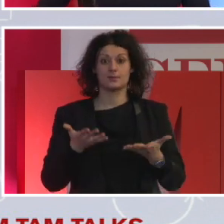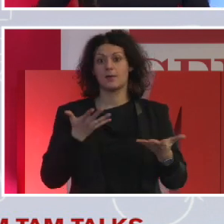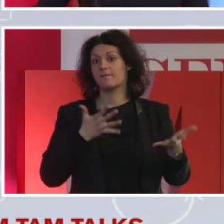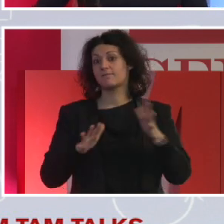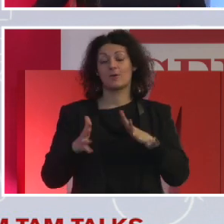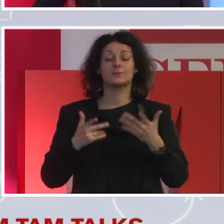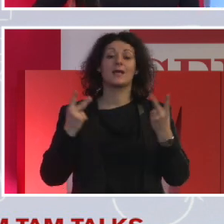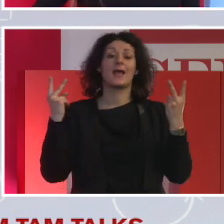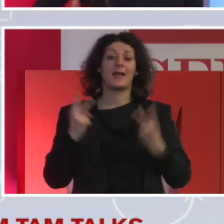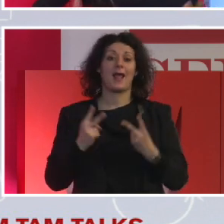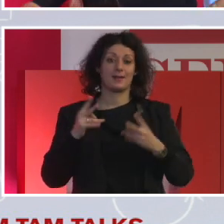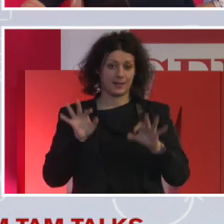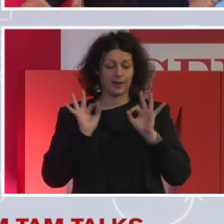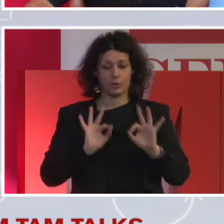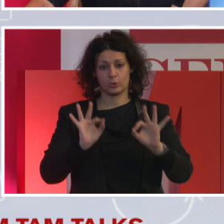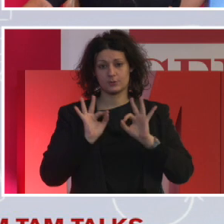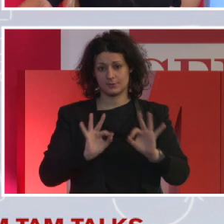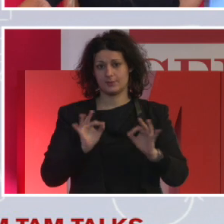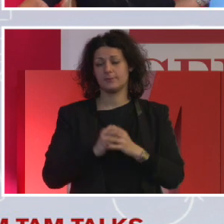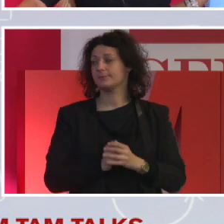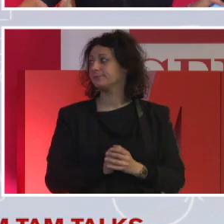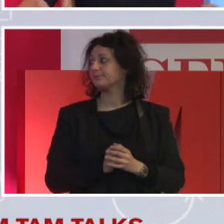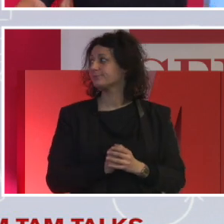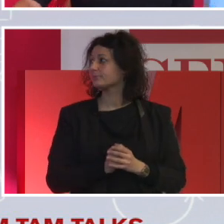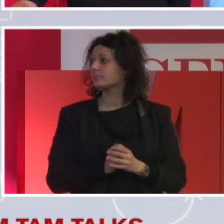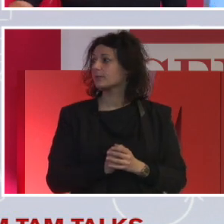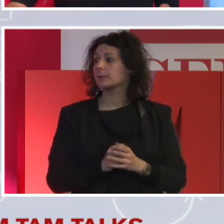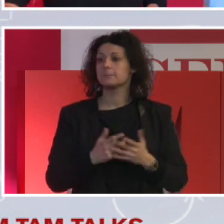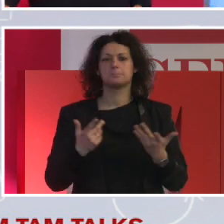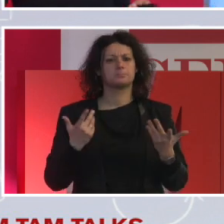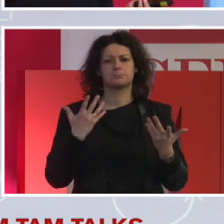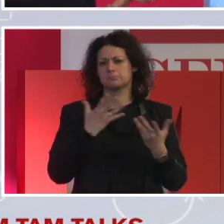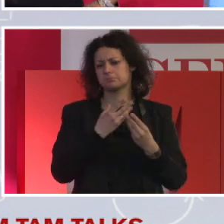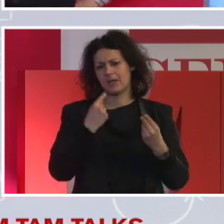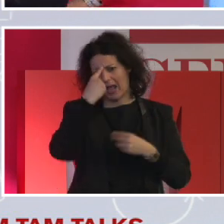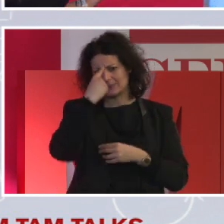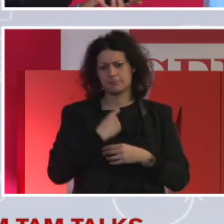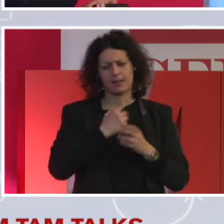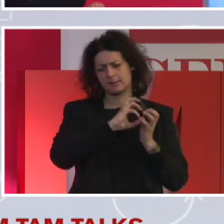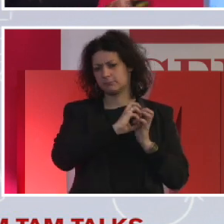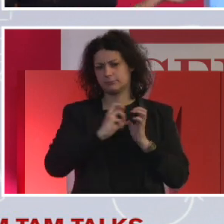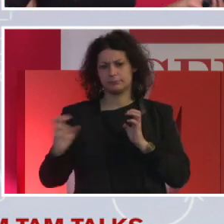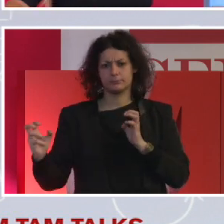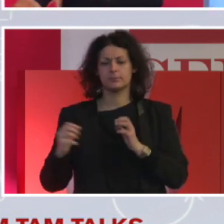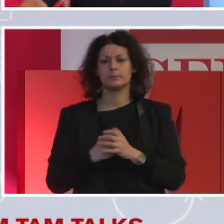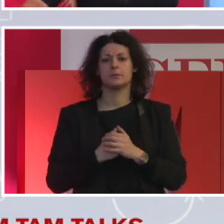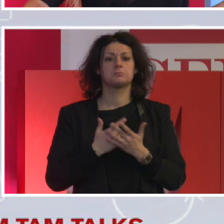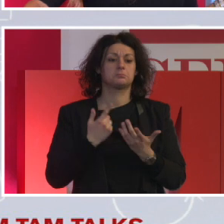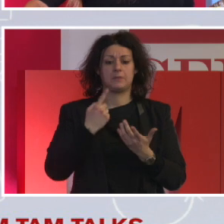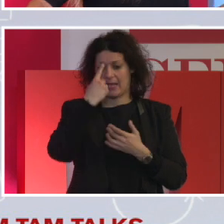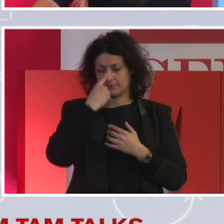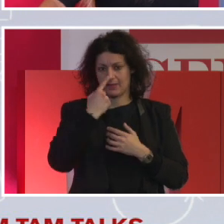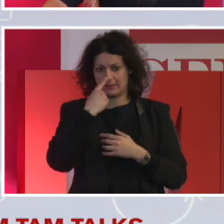più la realtà che la non. E qui si racchiudono tantissimi aspetti, ne abbiamo sentito, non credo siano sorpresi, personalità,